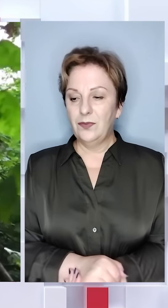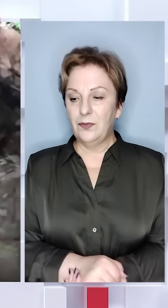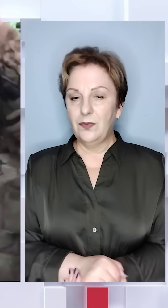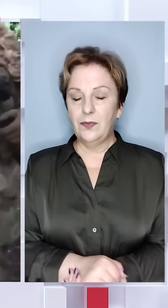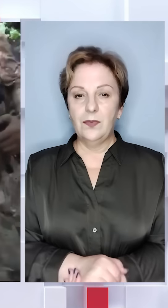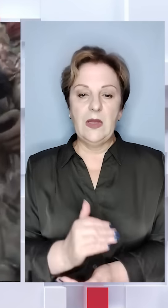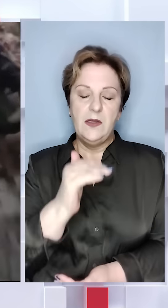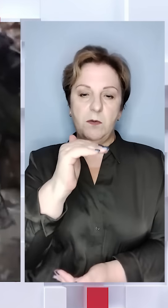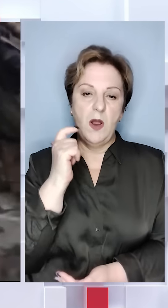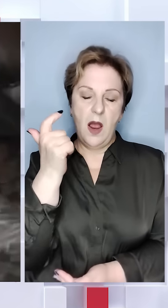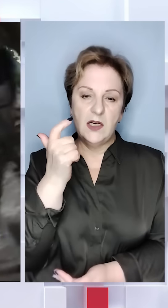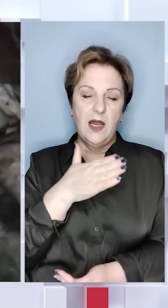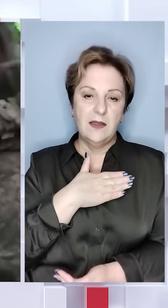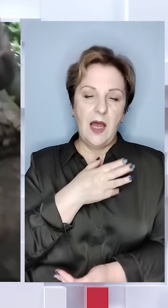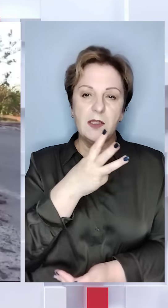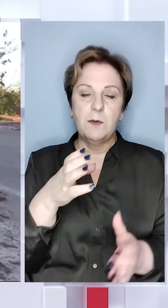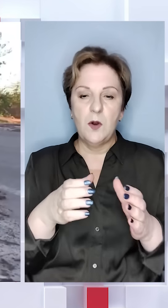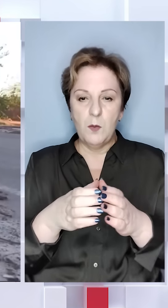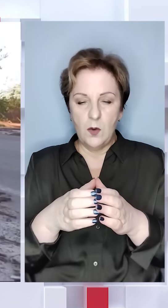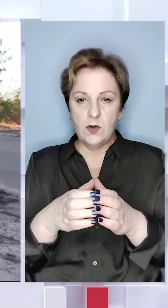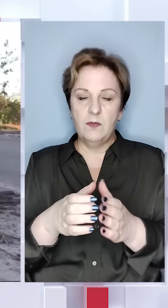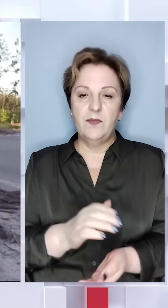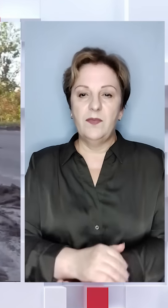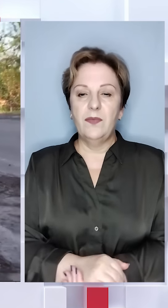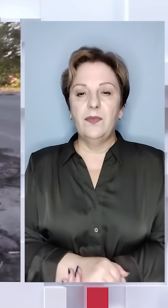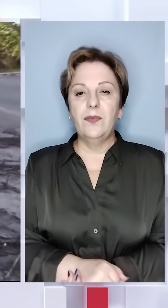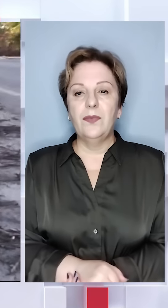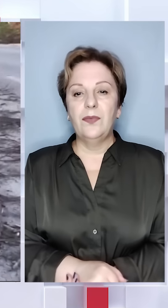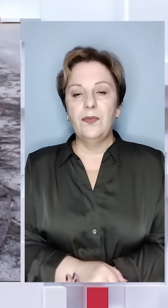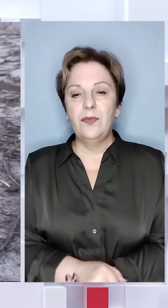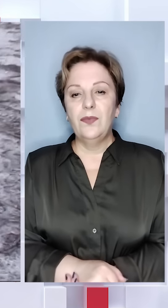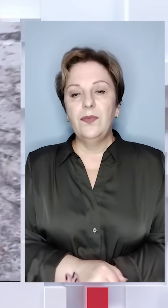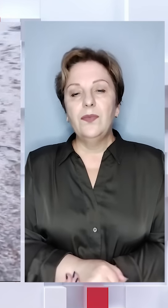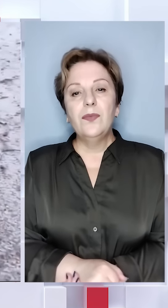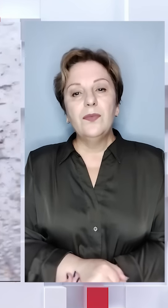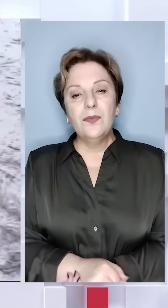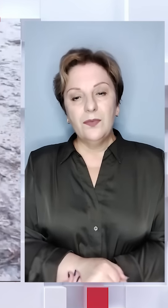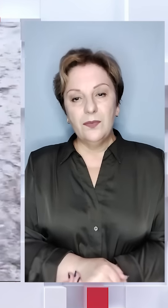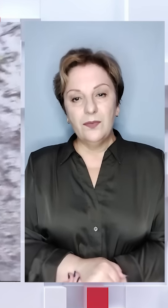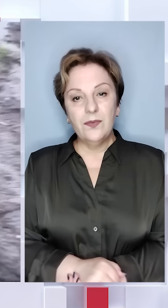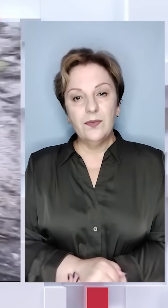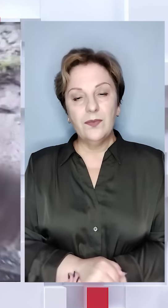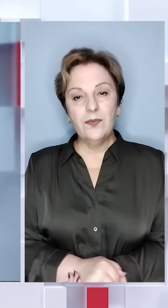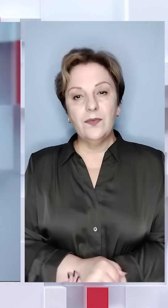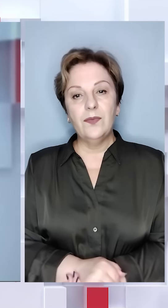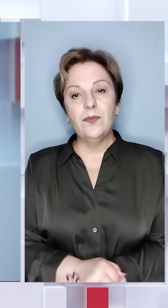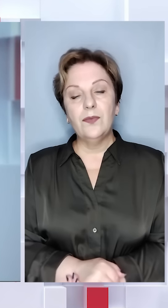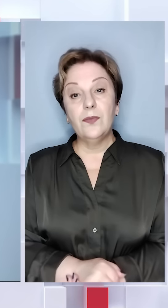З півночь Харківщини. Олександр Моторний, Данило Лисенко та Сергій Шпортило. ТСН 1+,1.